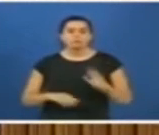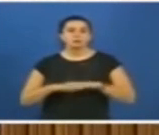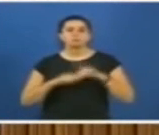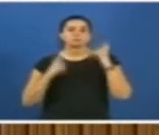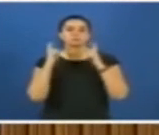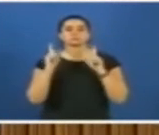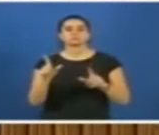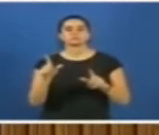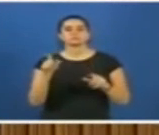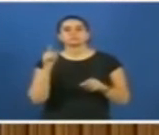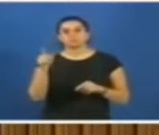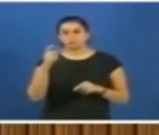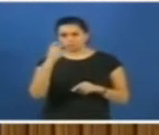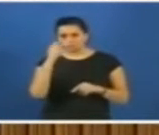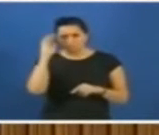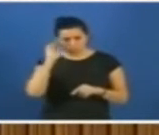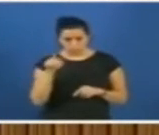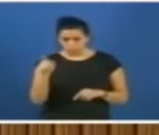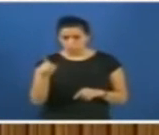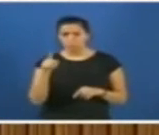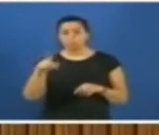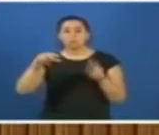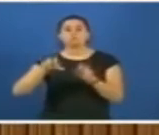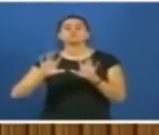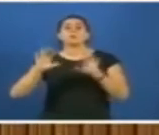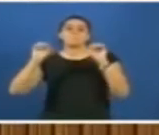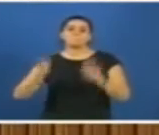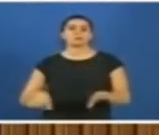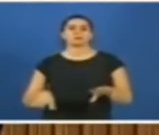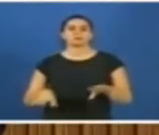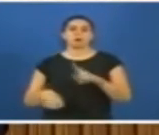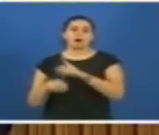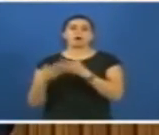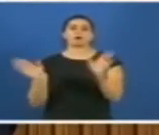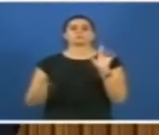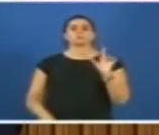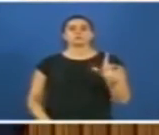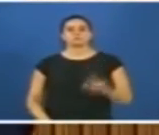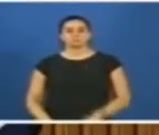gereğini de yapacaksın. Seni kandırdılarsa o koltukta oturamazsın. Ayrılman lazım.